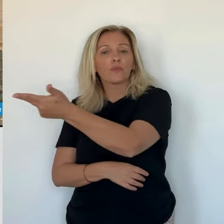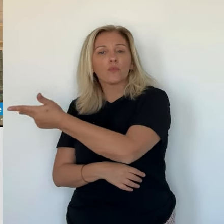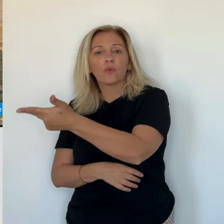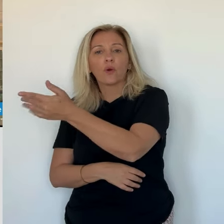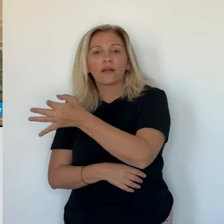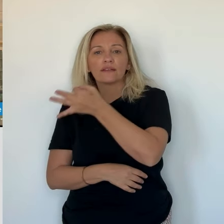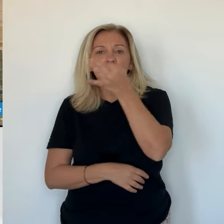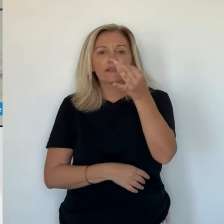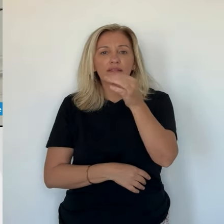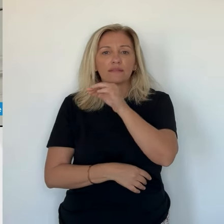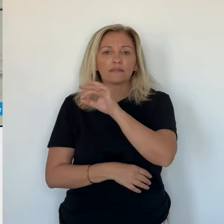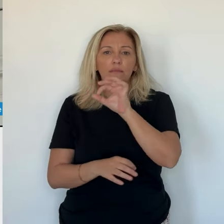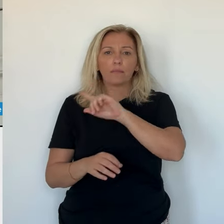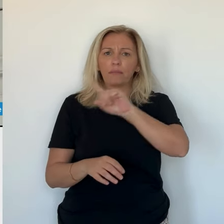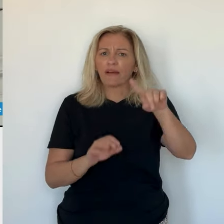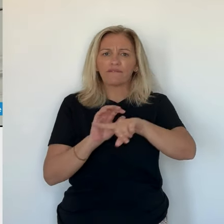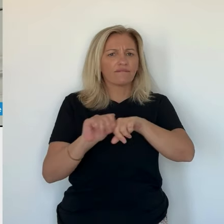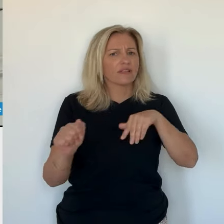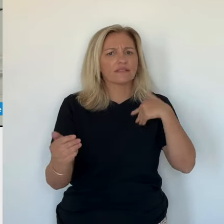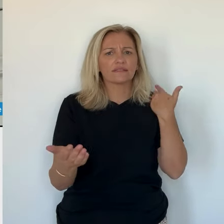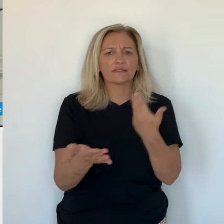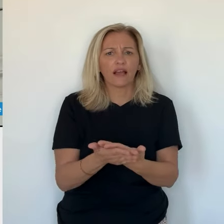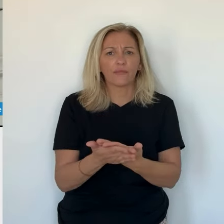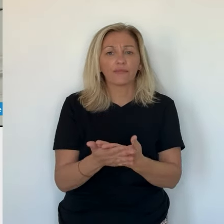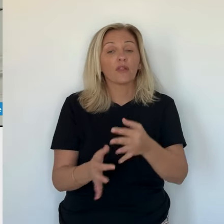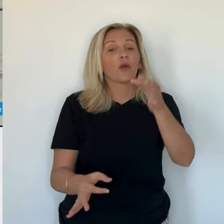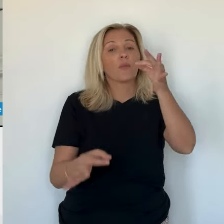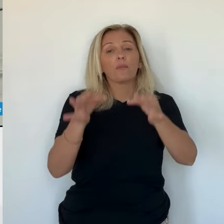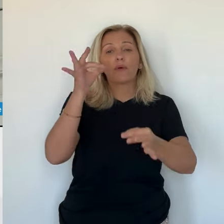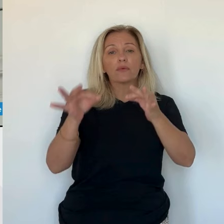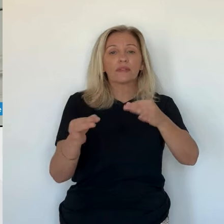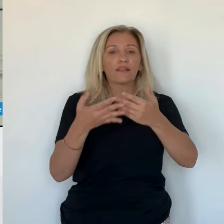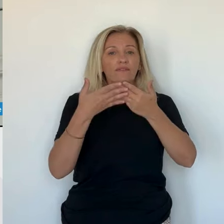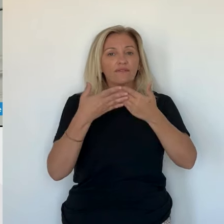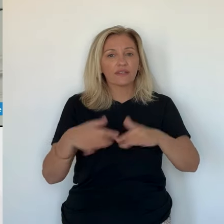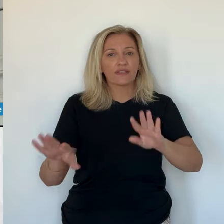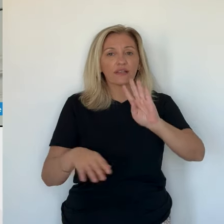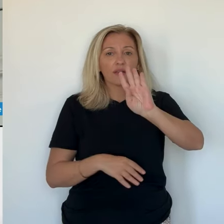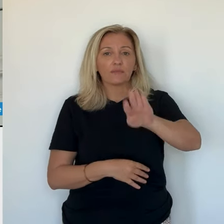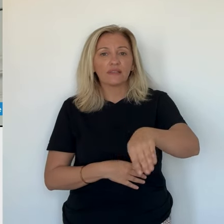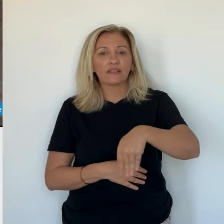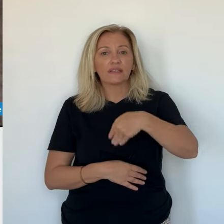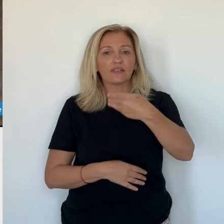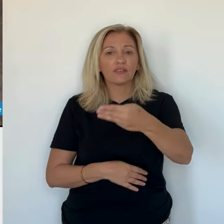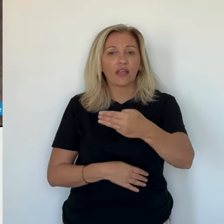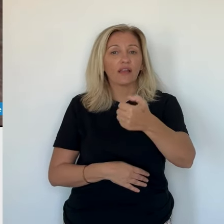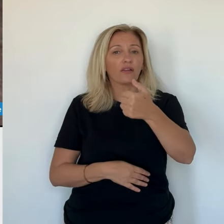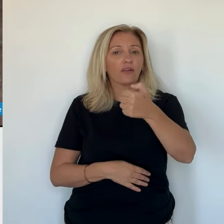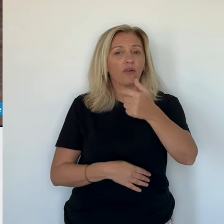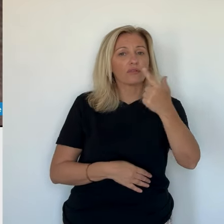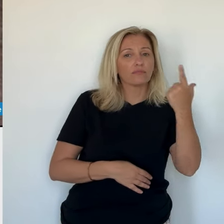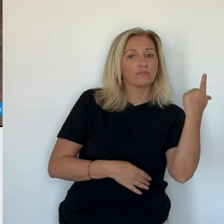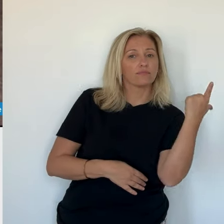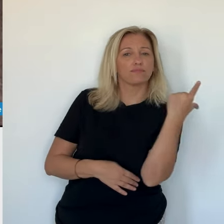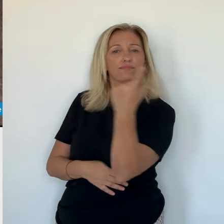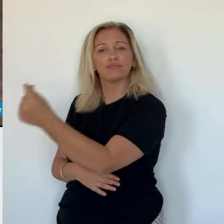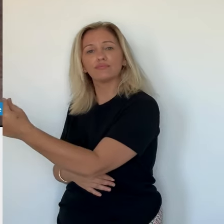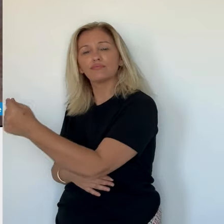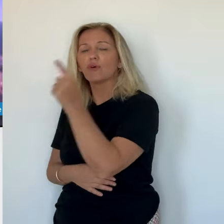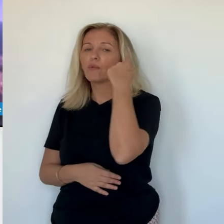agression homophobe. Ils contestent les faits. Après le procès, Michel quittera définitivement la Corse.